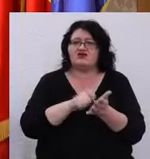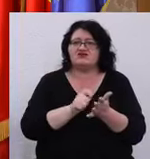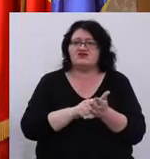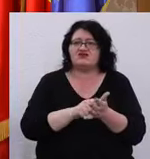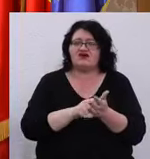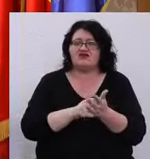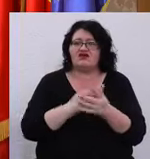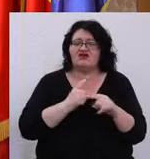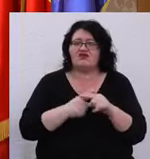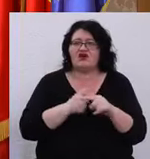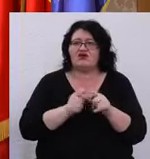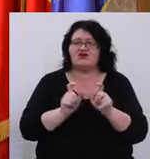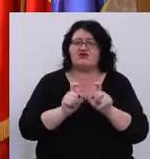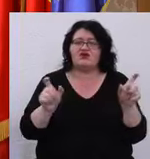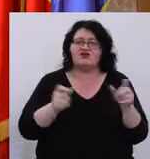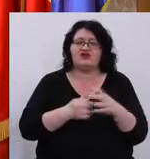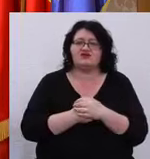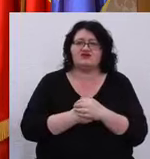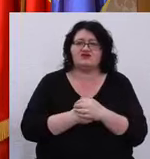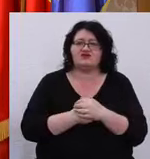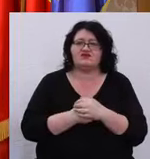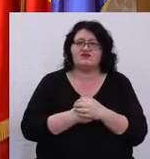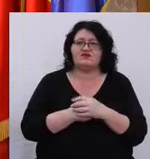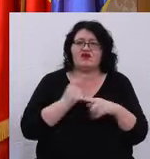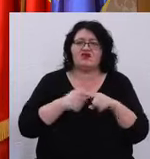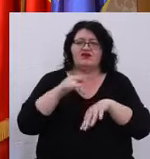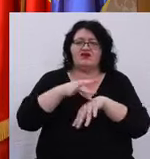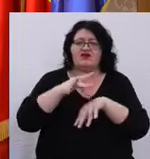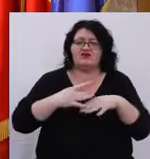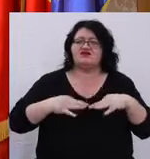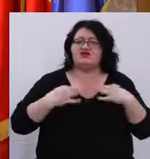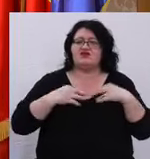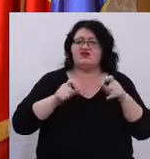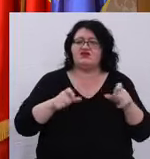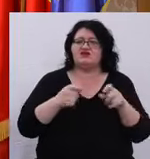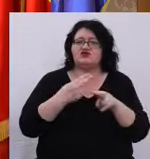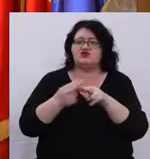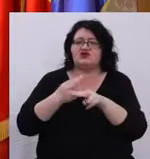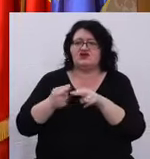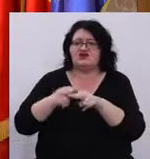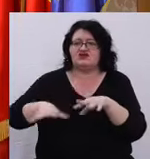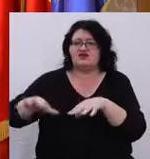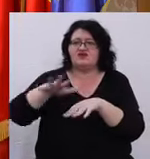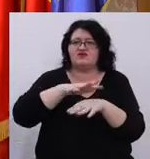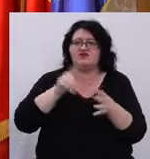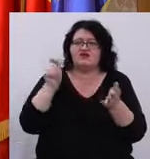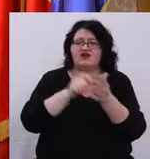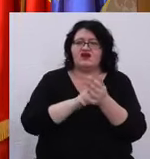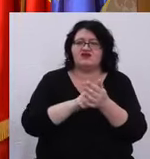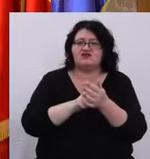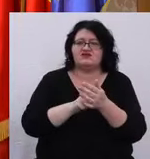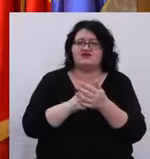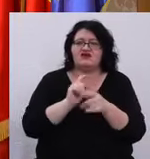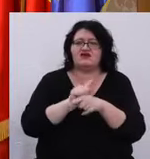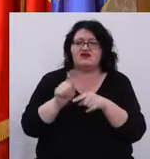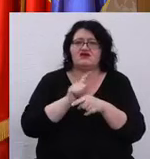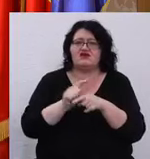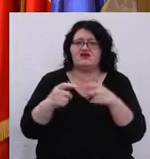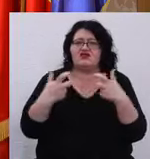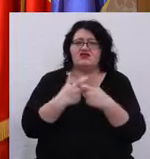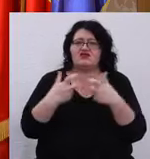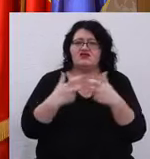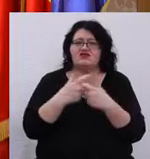de echipamente de protecție, materiale sanitare de protecție și dezinfectanți, pentru achiziția de kit-uri de